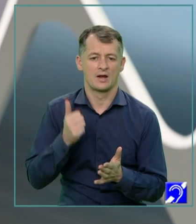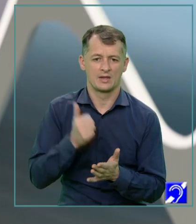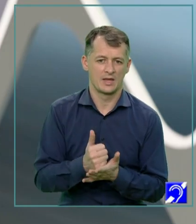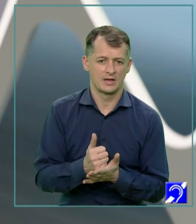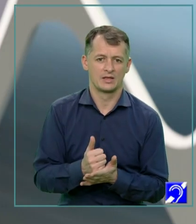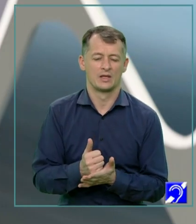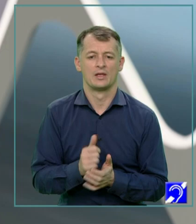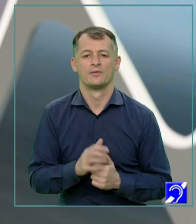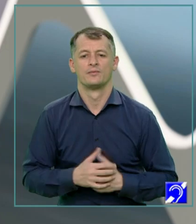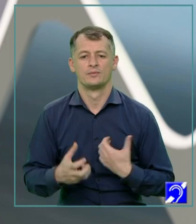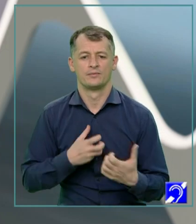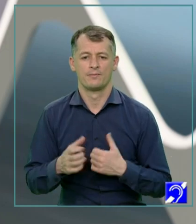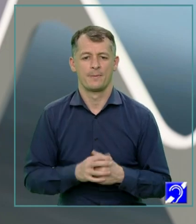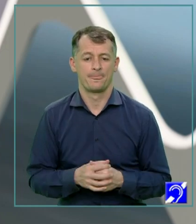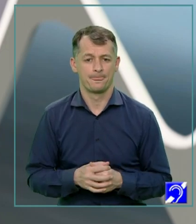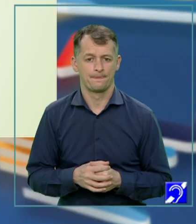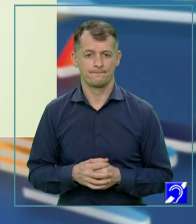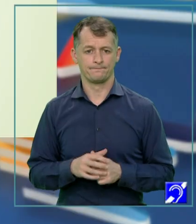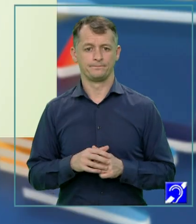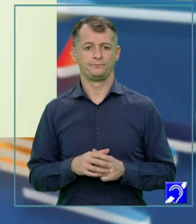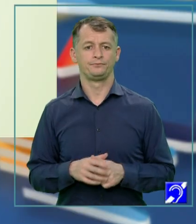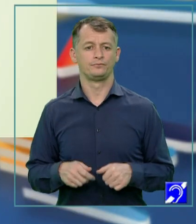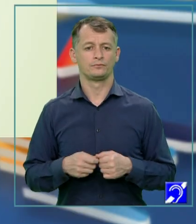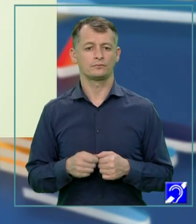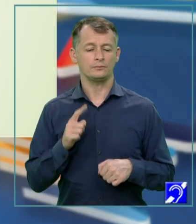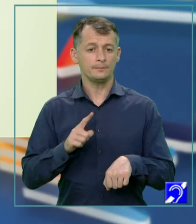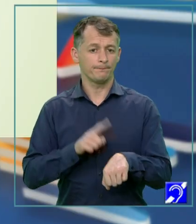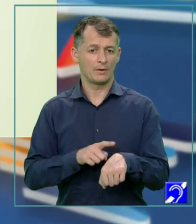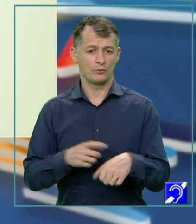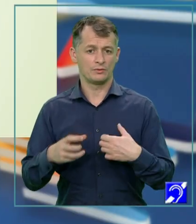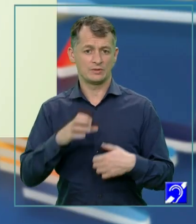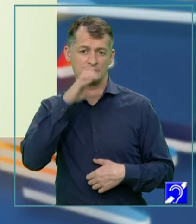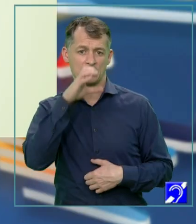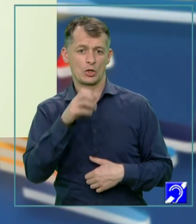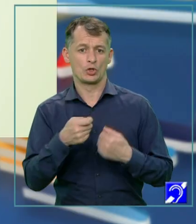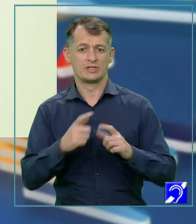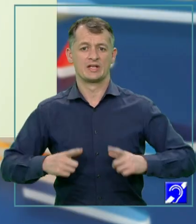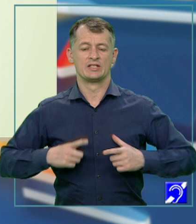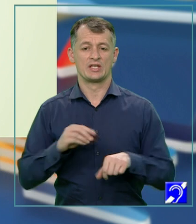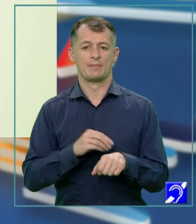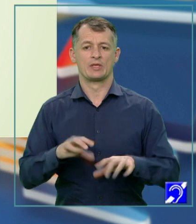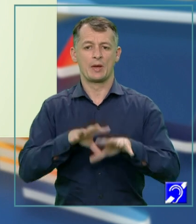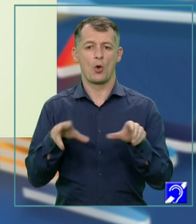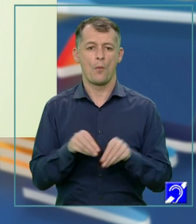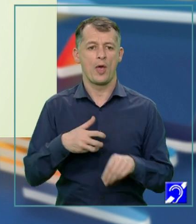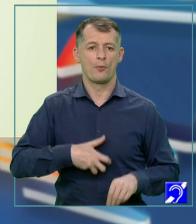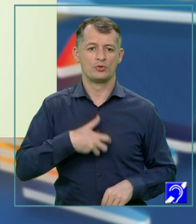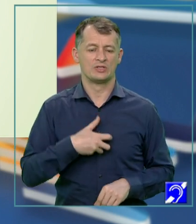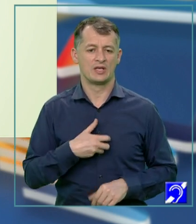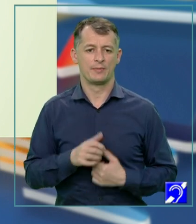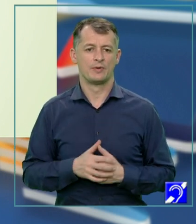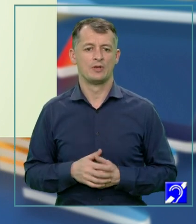spectacolului toți trăiesc un sentiment comun, o emoție impersonală. Teatrul educă omenirea, de aceea teatrul și